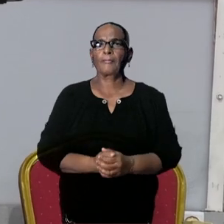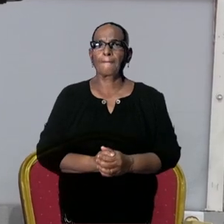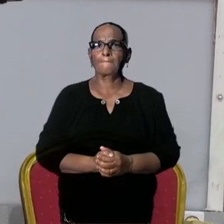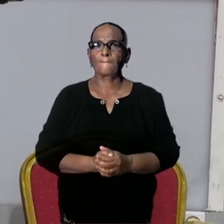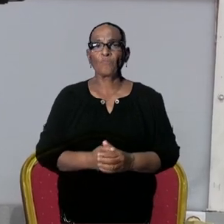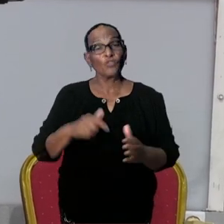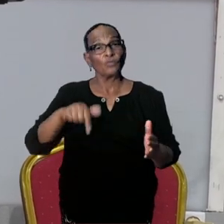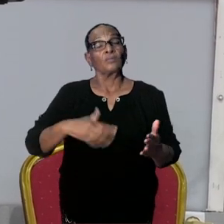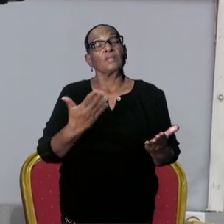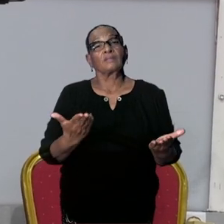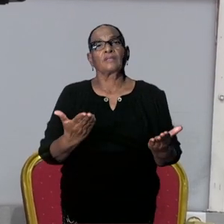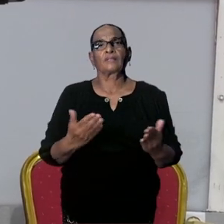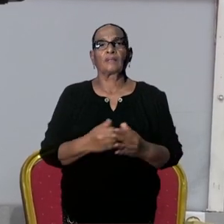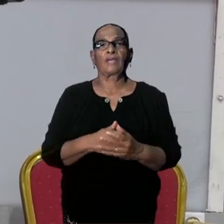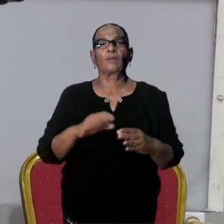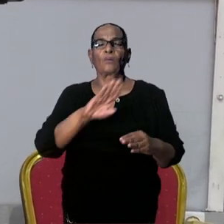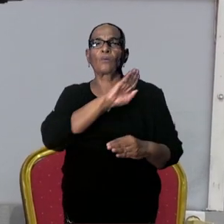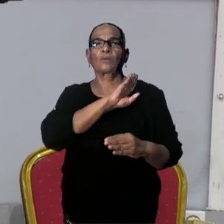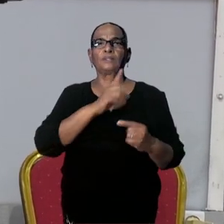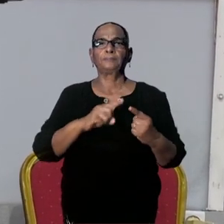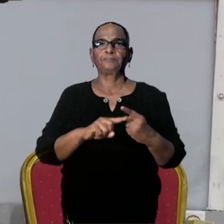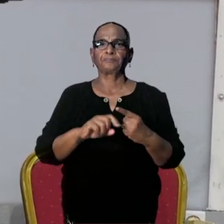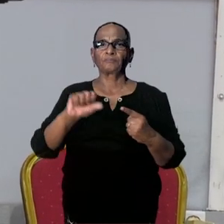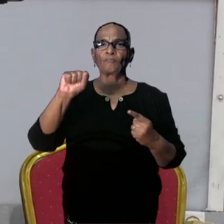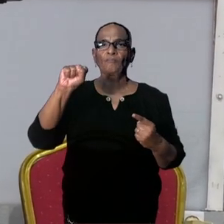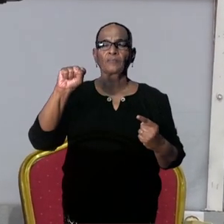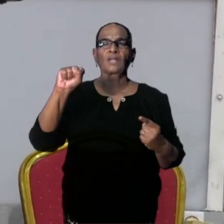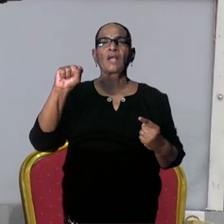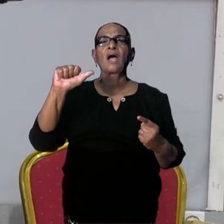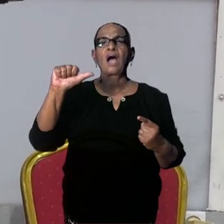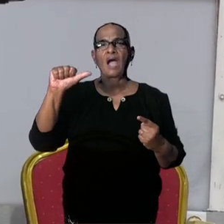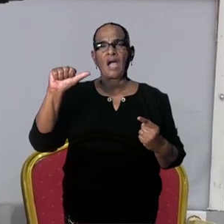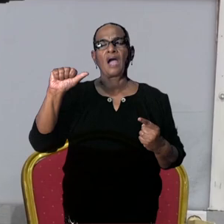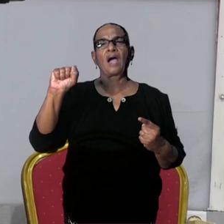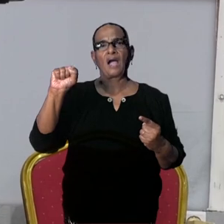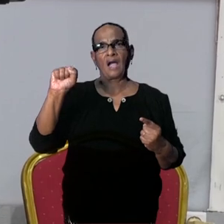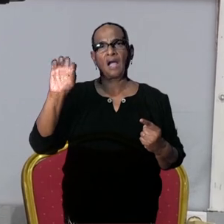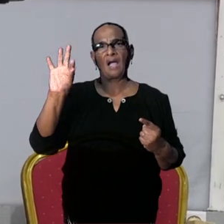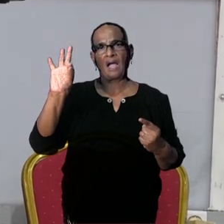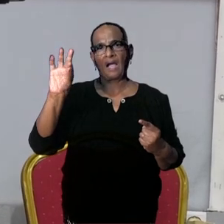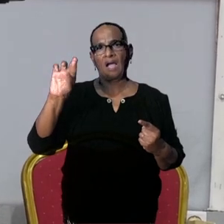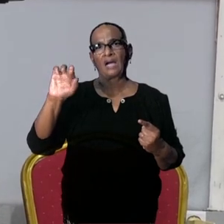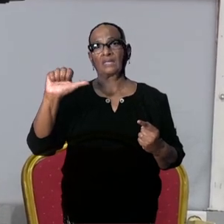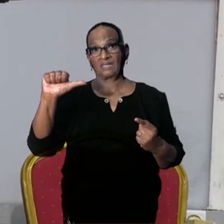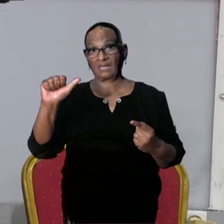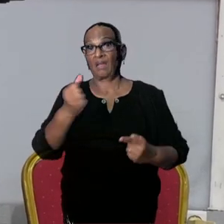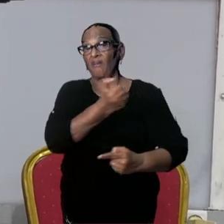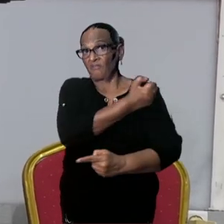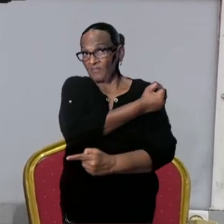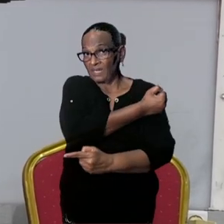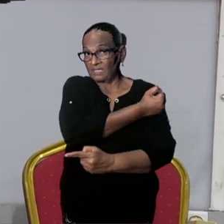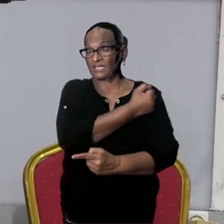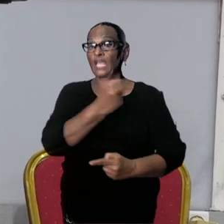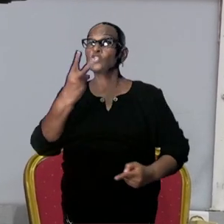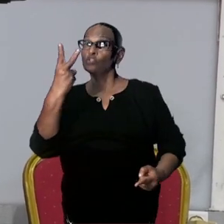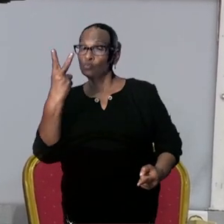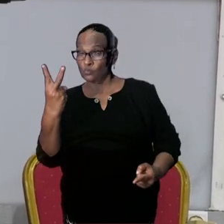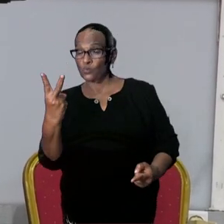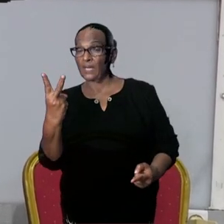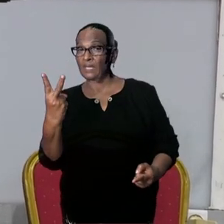Dus dat en verder dat AstraZeneca-vaccin, dus twee dosis per persoon moet